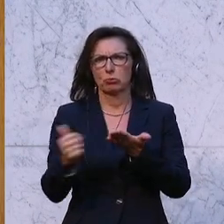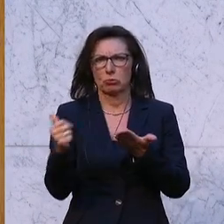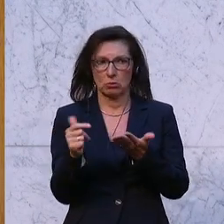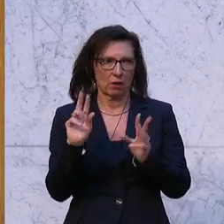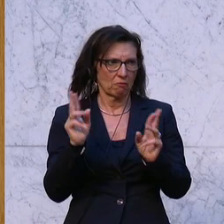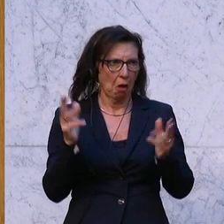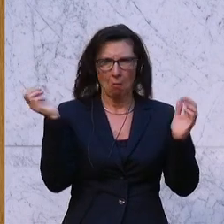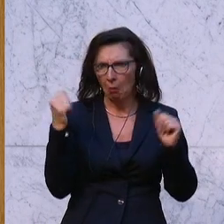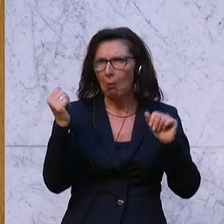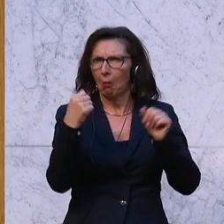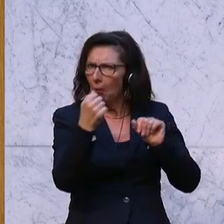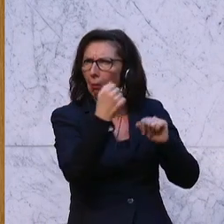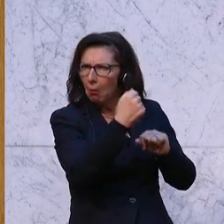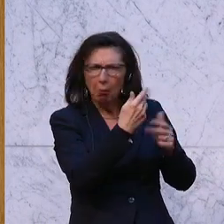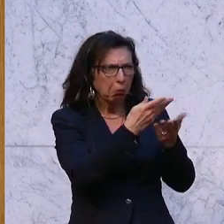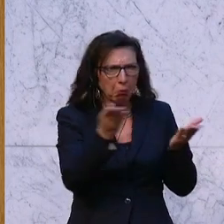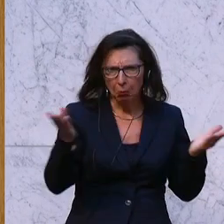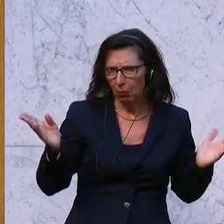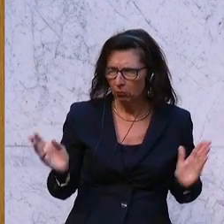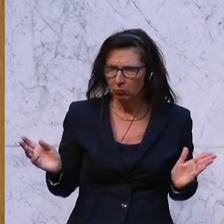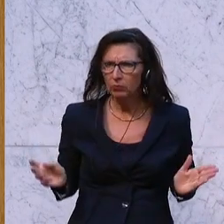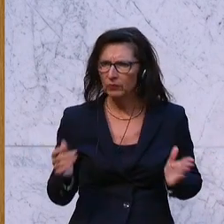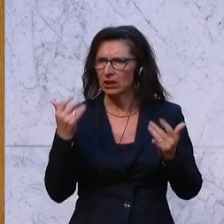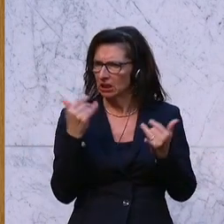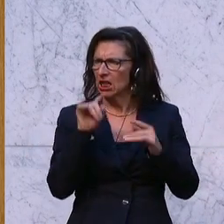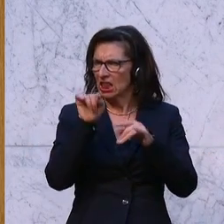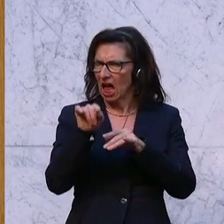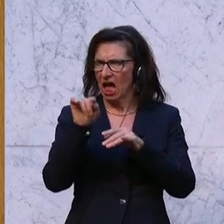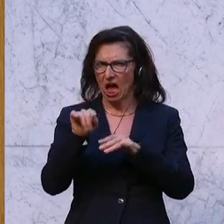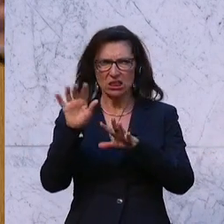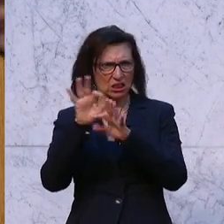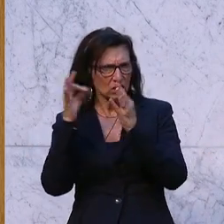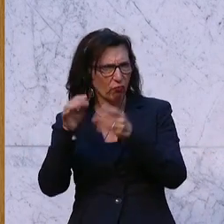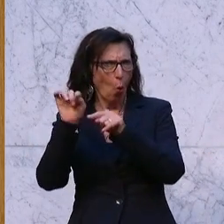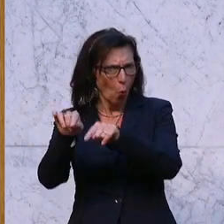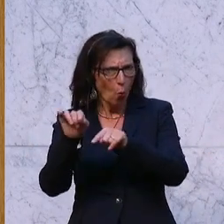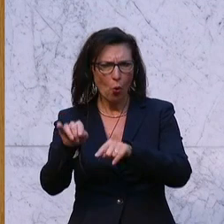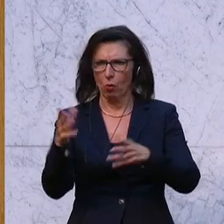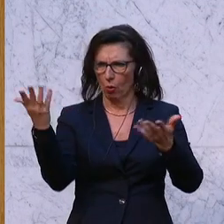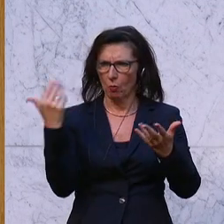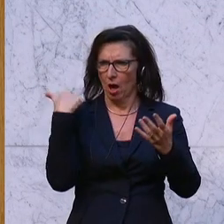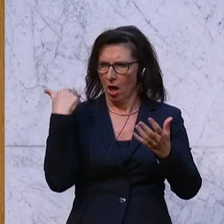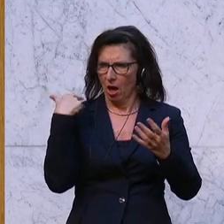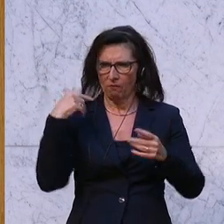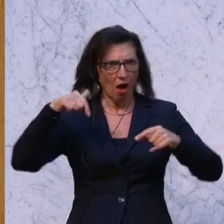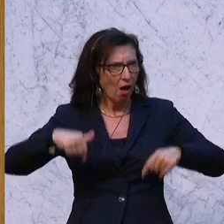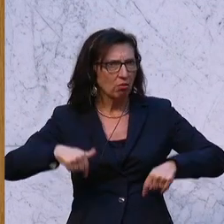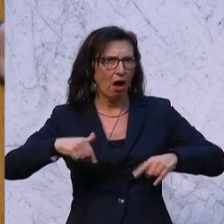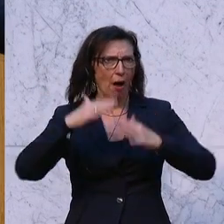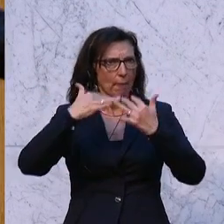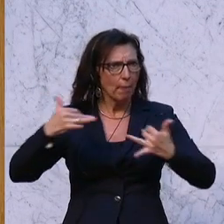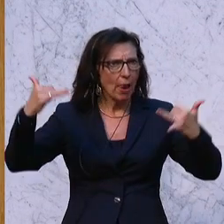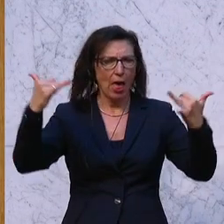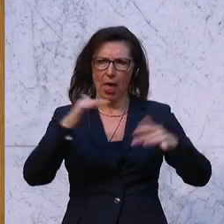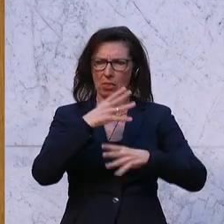breite Einigkeit im Sinne dieser Einrichtung gewesen. Es hat eine sehr große Zustimmung hier im Plenum